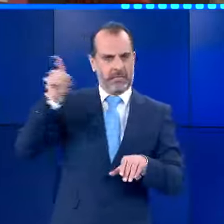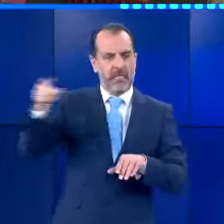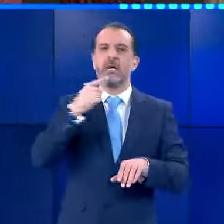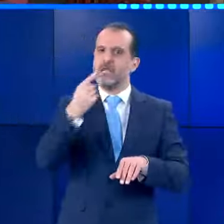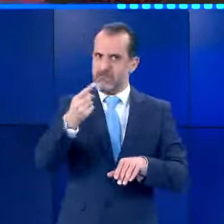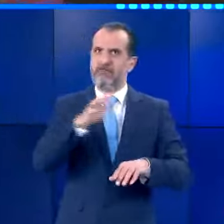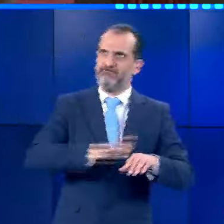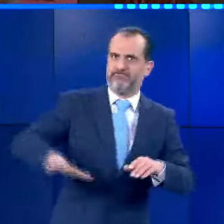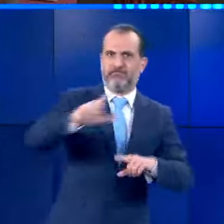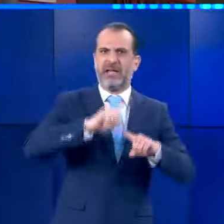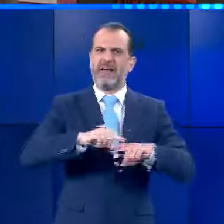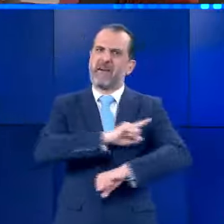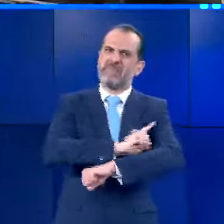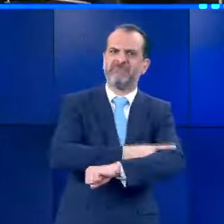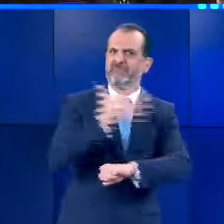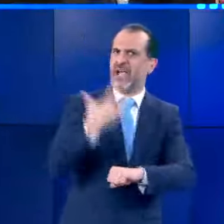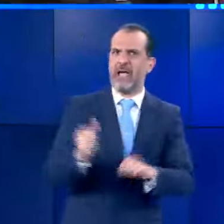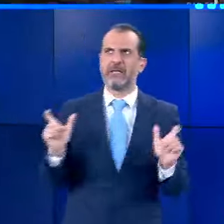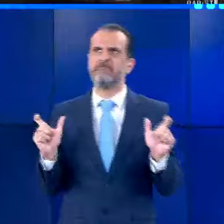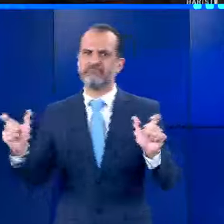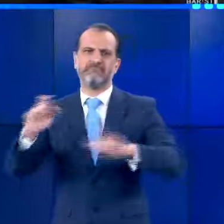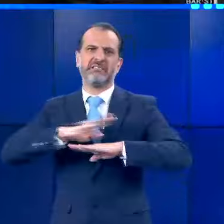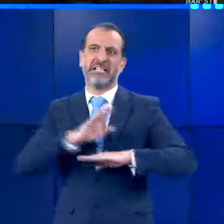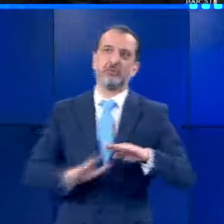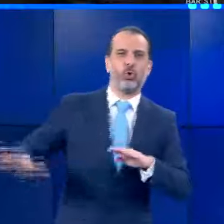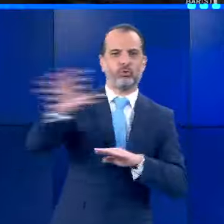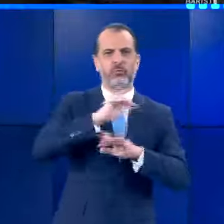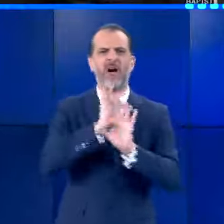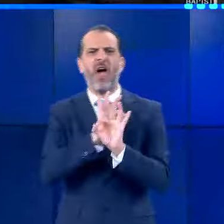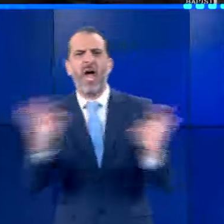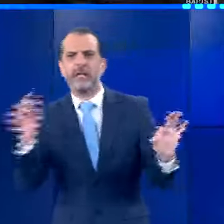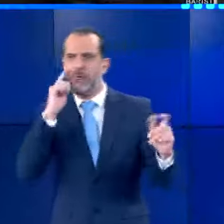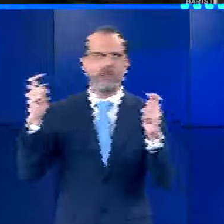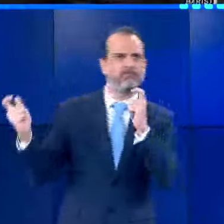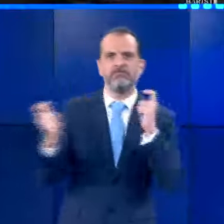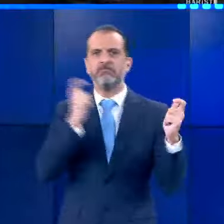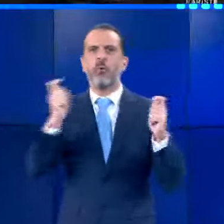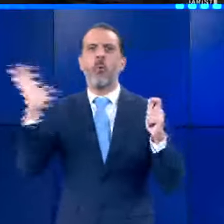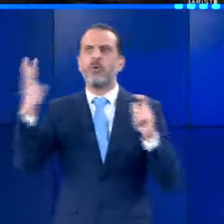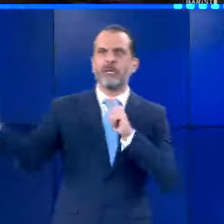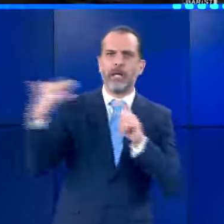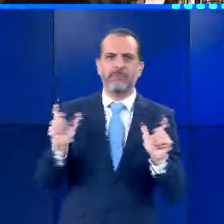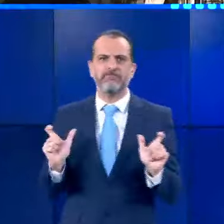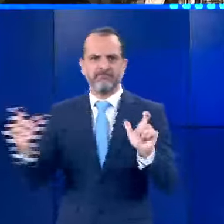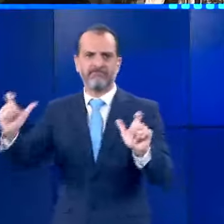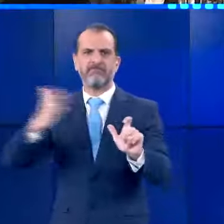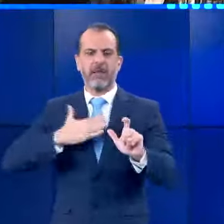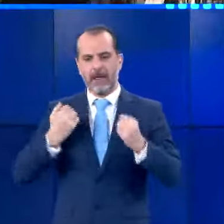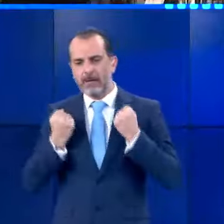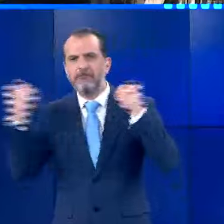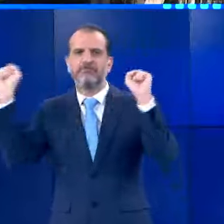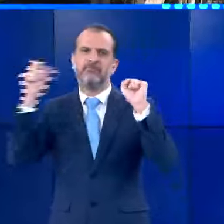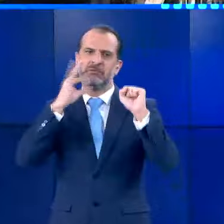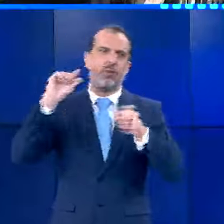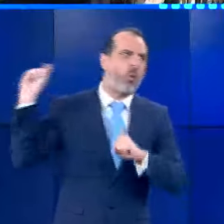πατρίδα μας σήμερα είναι ισχυρή, με ένοπλες δυνάμεις, οι οποίες είναι πανέτοιμες να εξασφαλίσουν την εθνική ακαιρεότητα και να